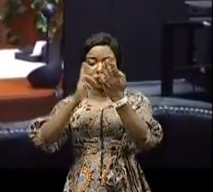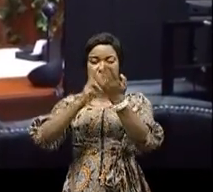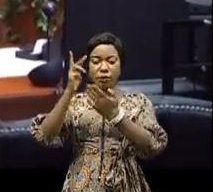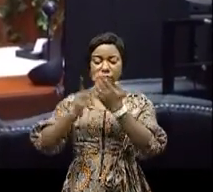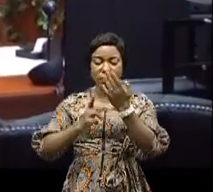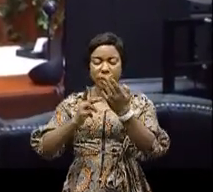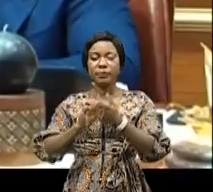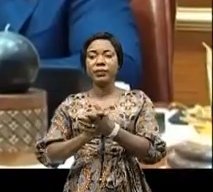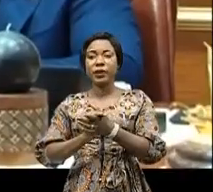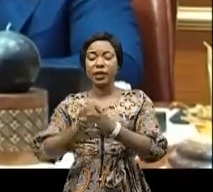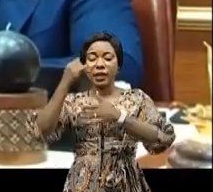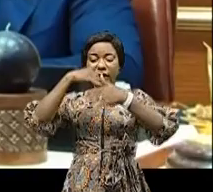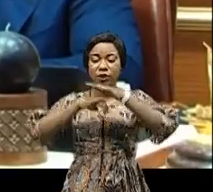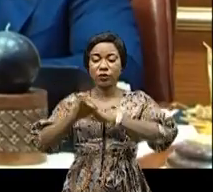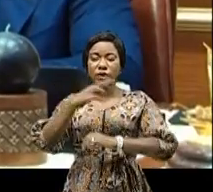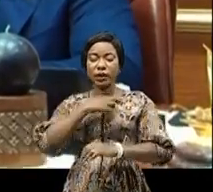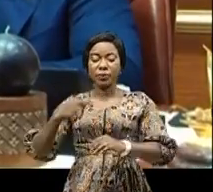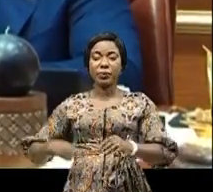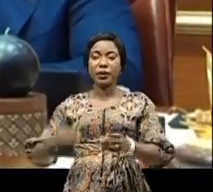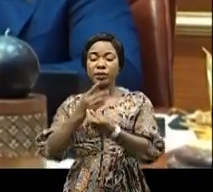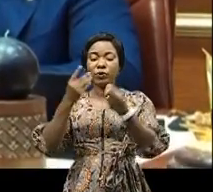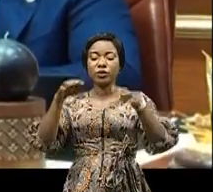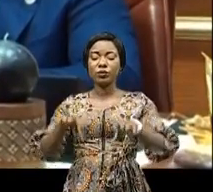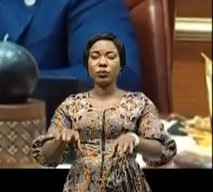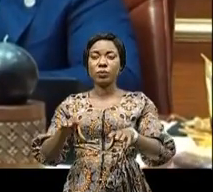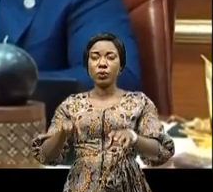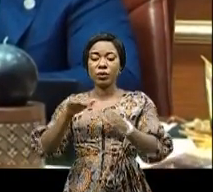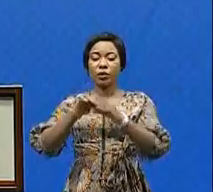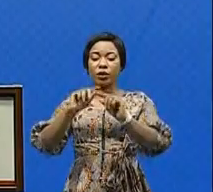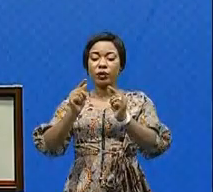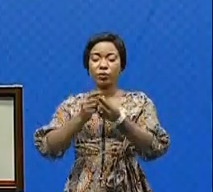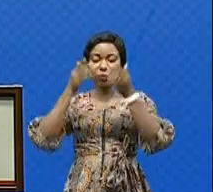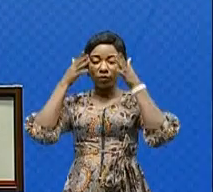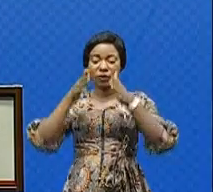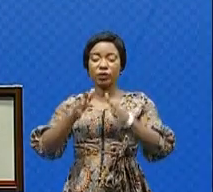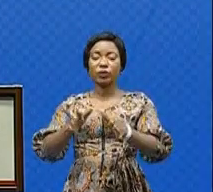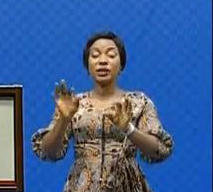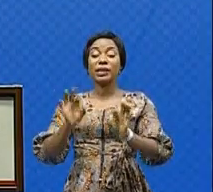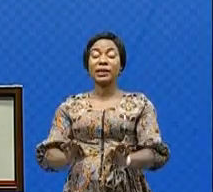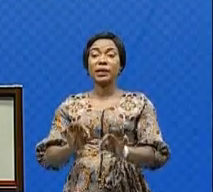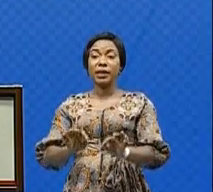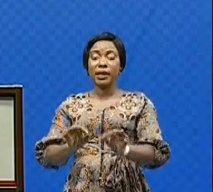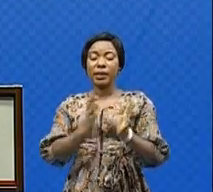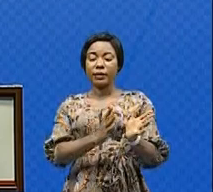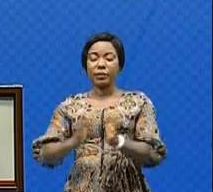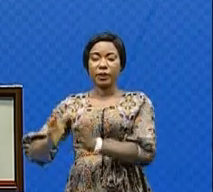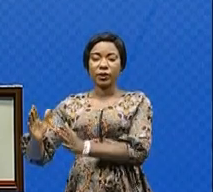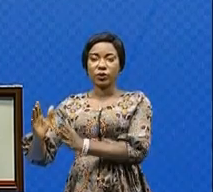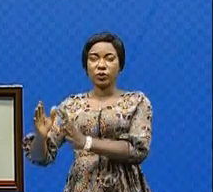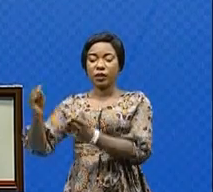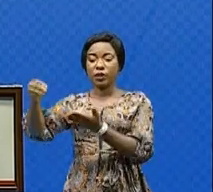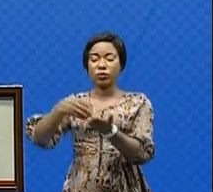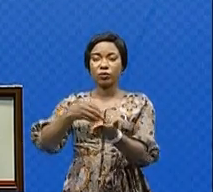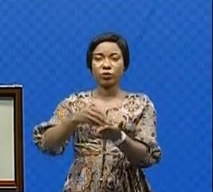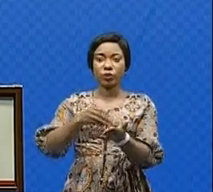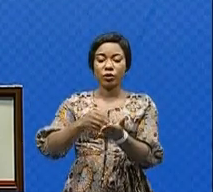milliard d'arbres, l'inclusion de la République démocratique du Congo dans le groupe d'observation de la Terre, la préparation de la contribution